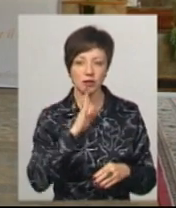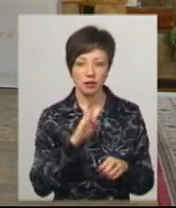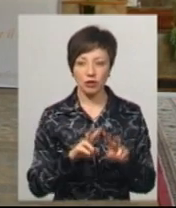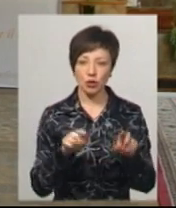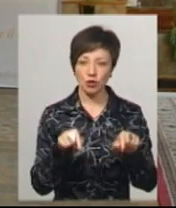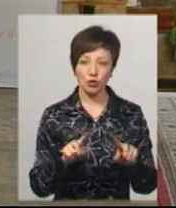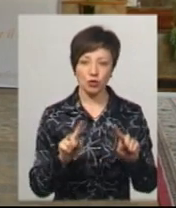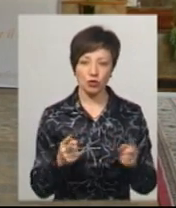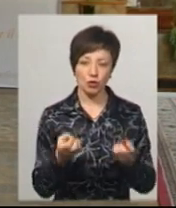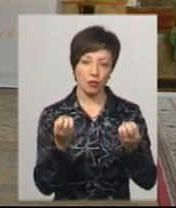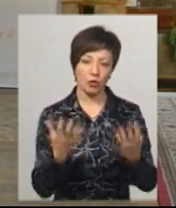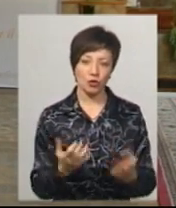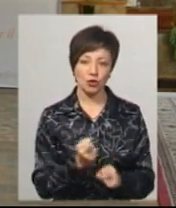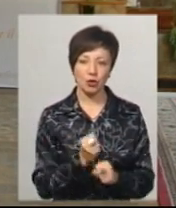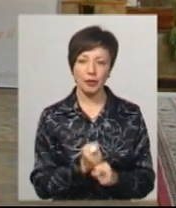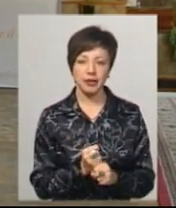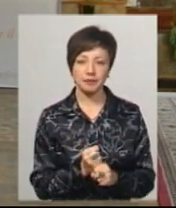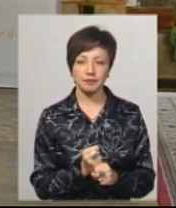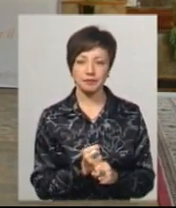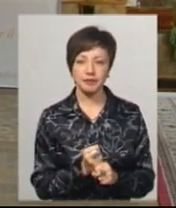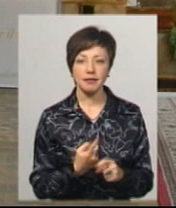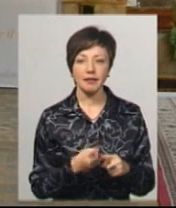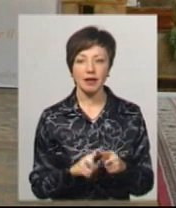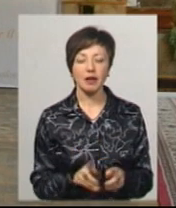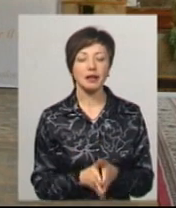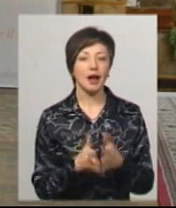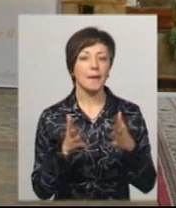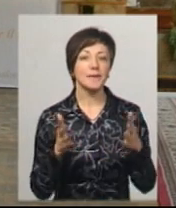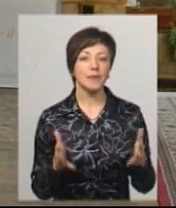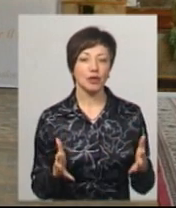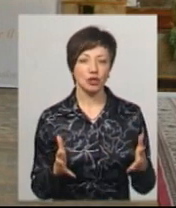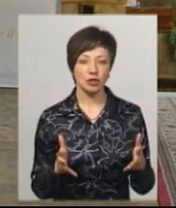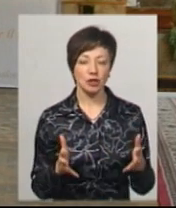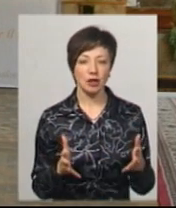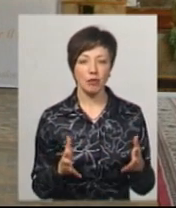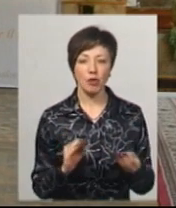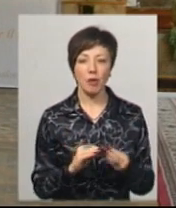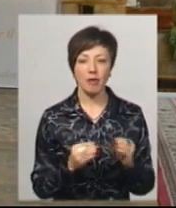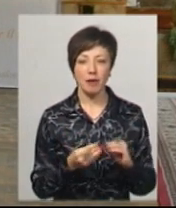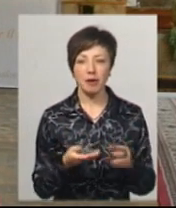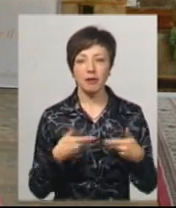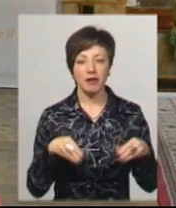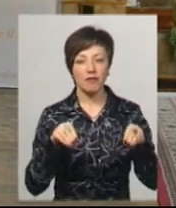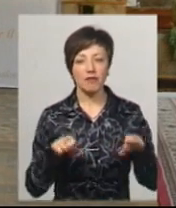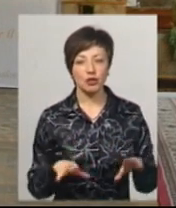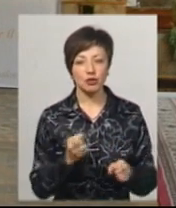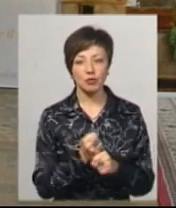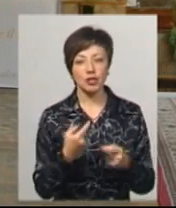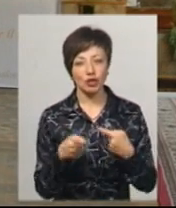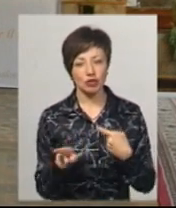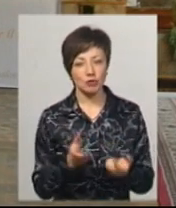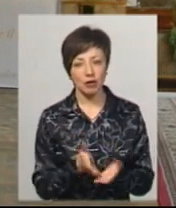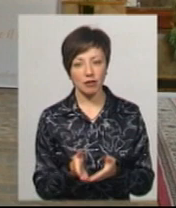тут дуже просто зробити. І це була найбільша, скажімо так, проблема. І ми вирішили піти іншим